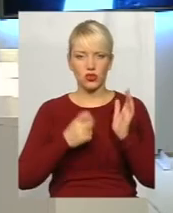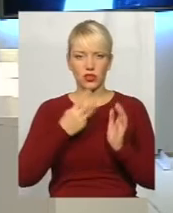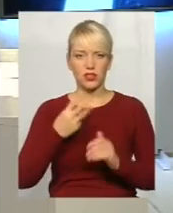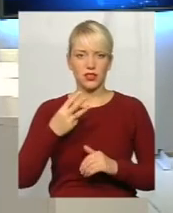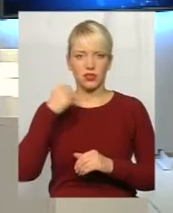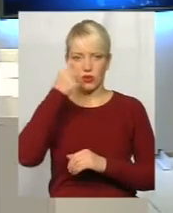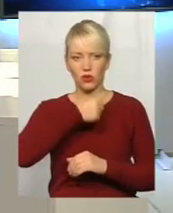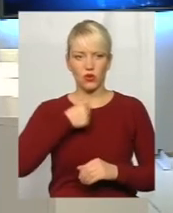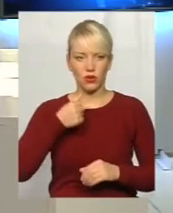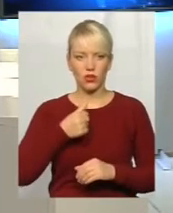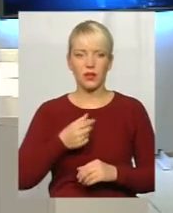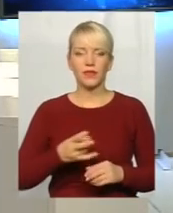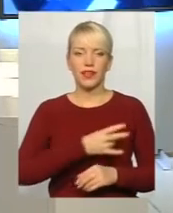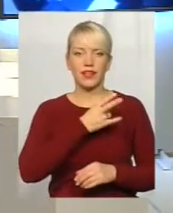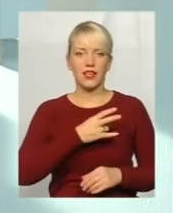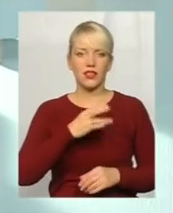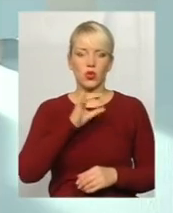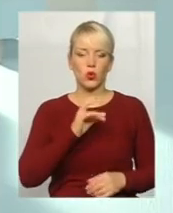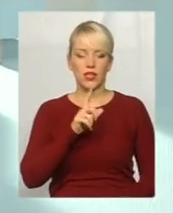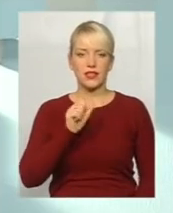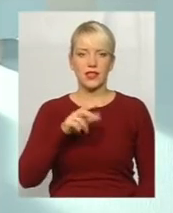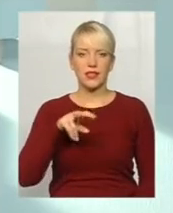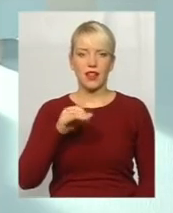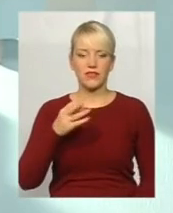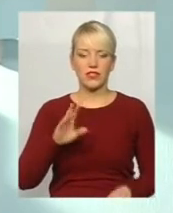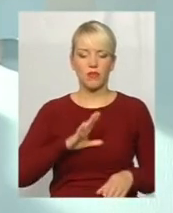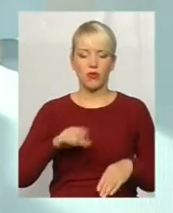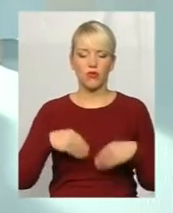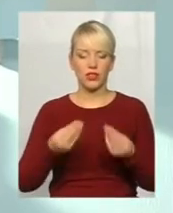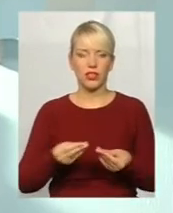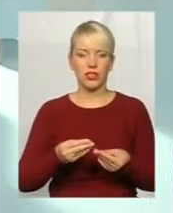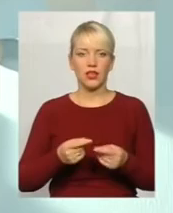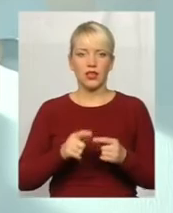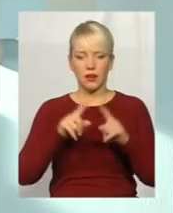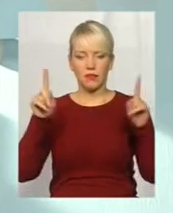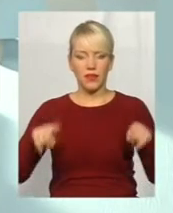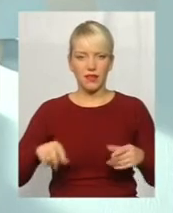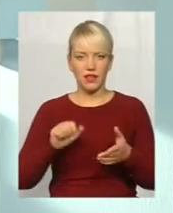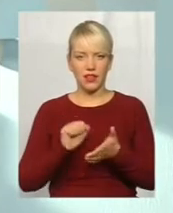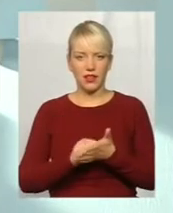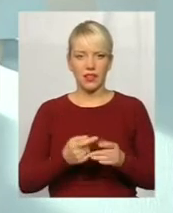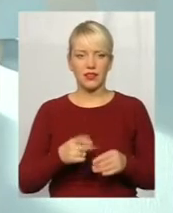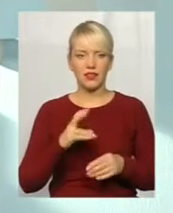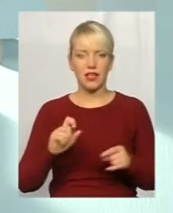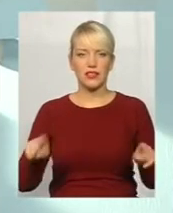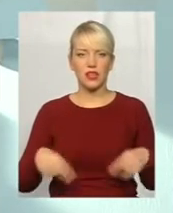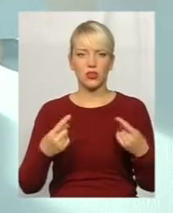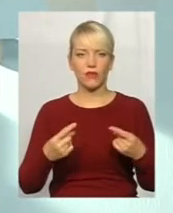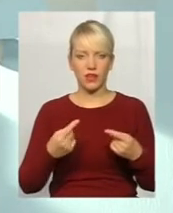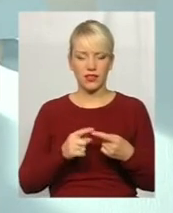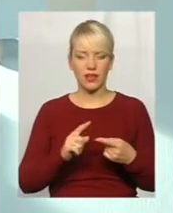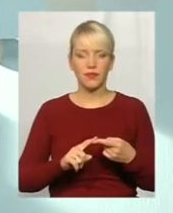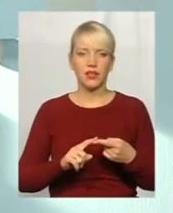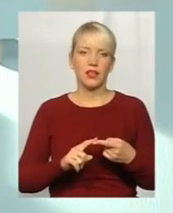князем Юрієм Заславським був видан привілей на заснування містечка Славутина. Право магдембургським